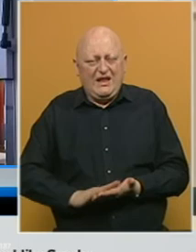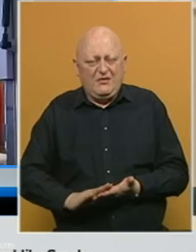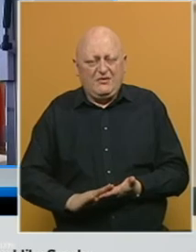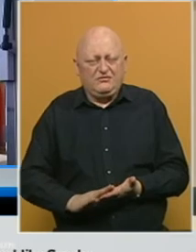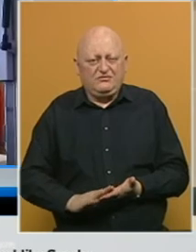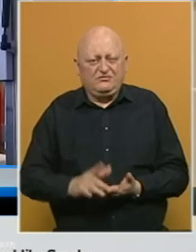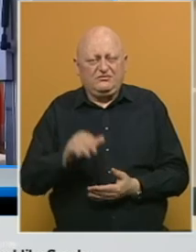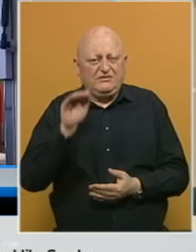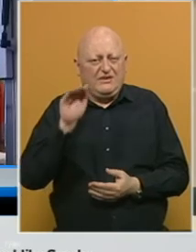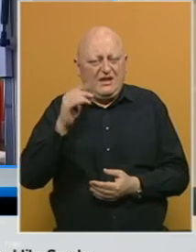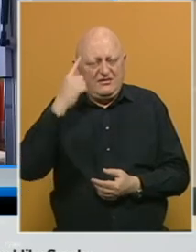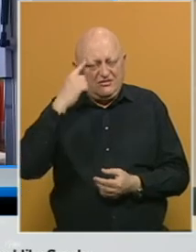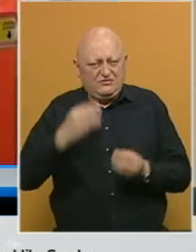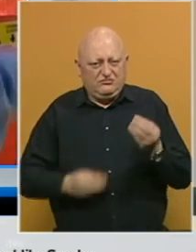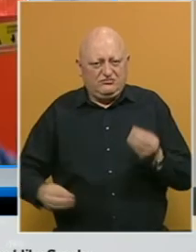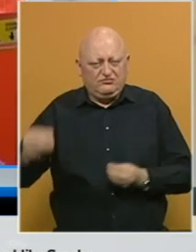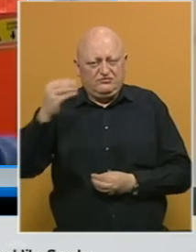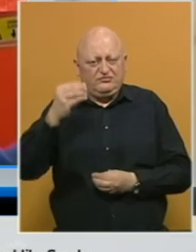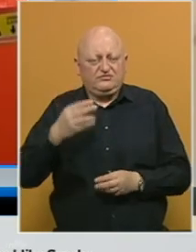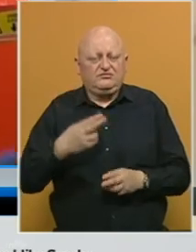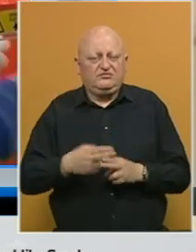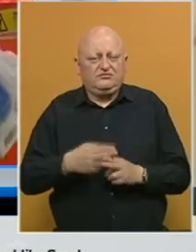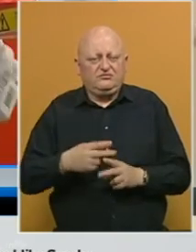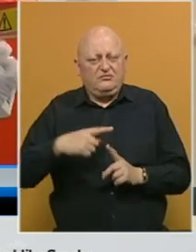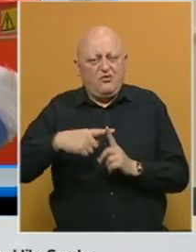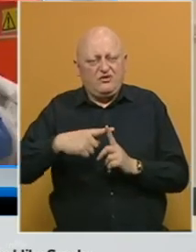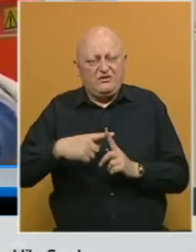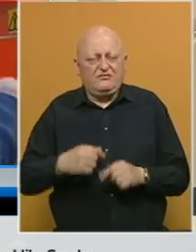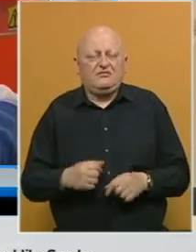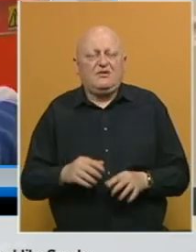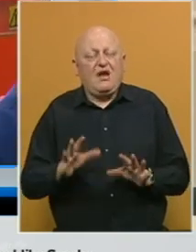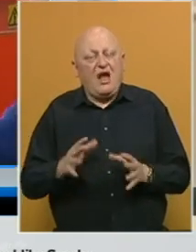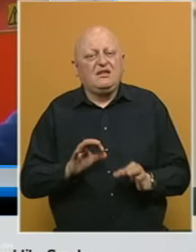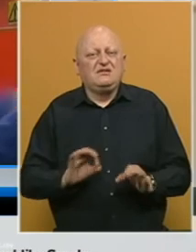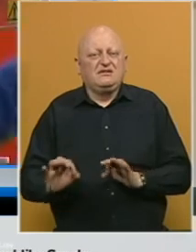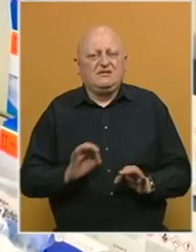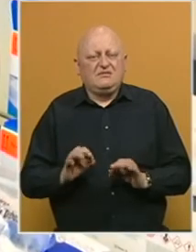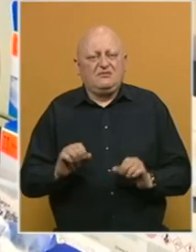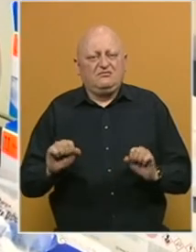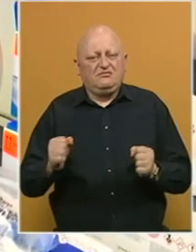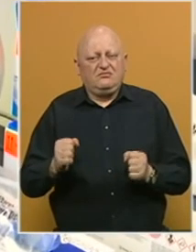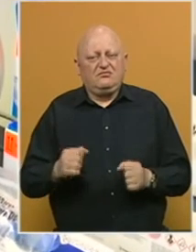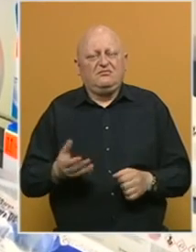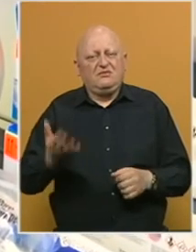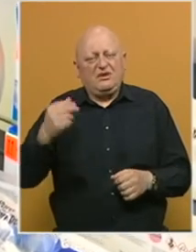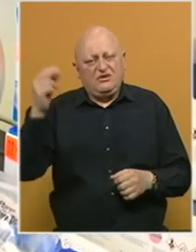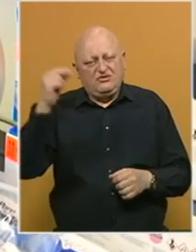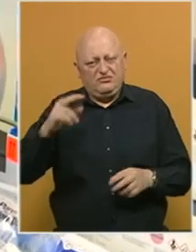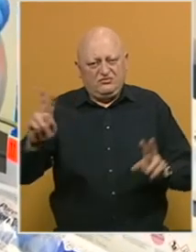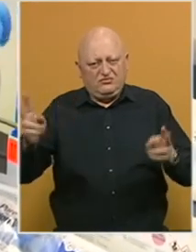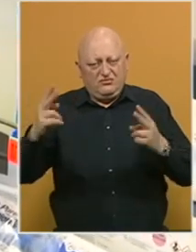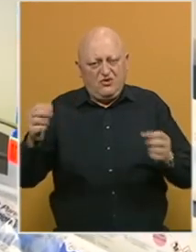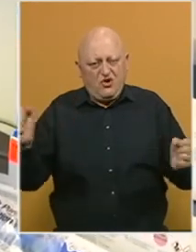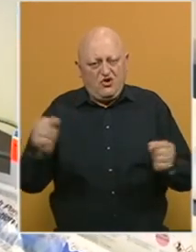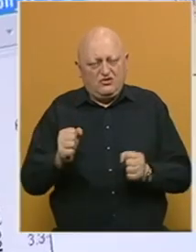najave u smislu povećanja broja pozitivnosti, ali spremi smo da reagujemo. Ipak stručnjaci pozivaju na